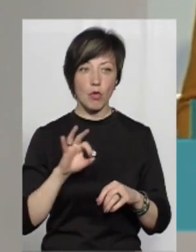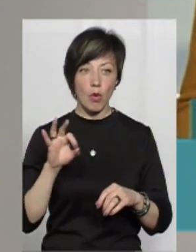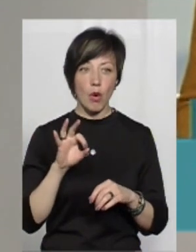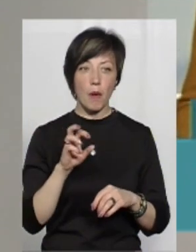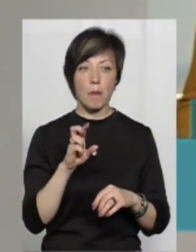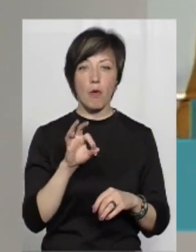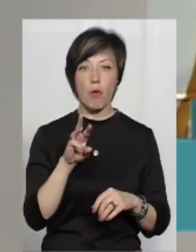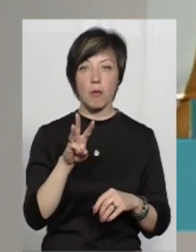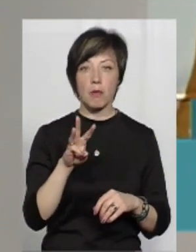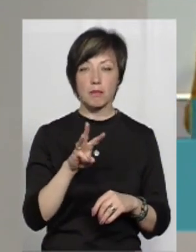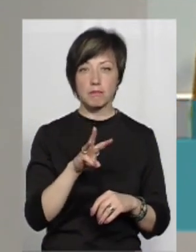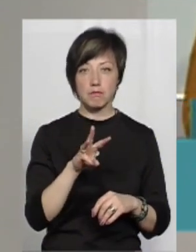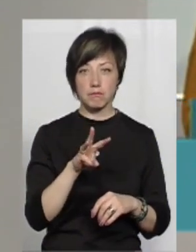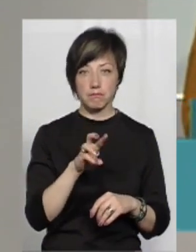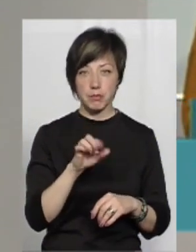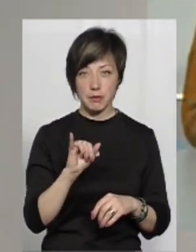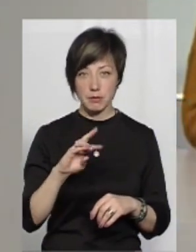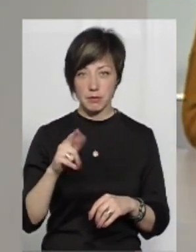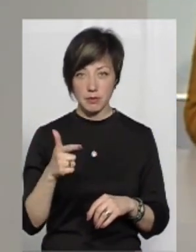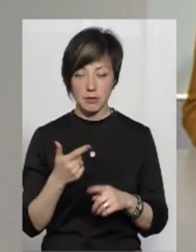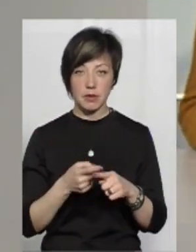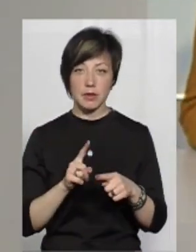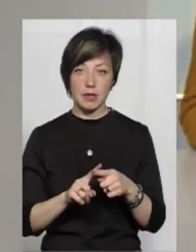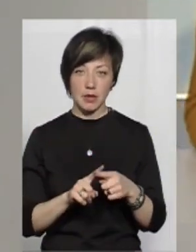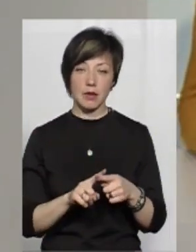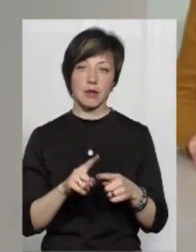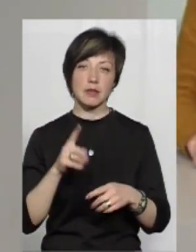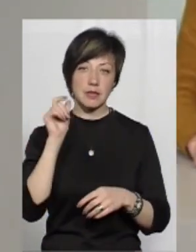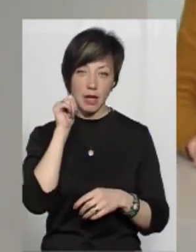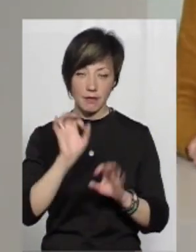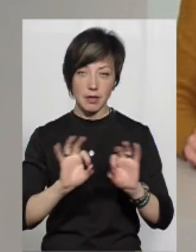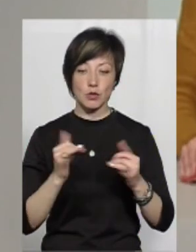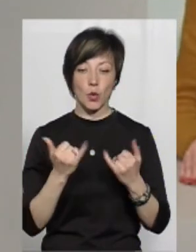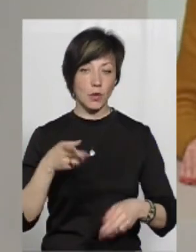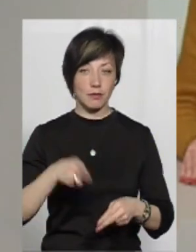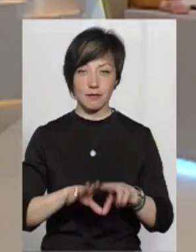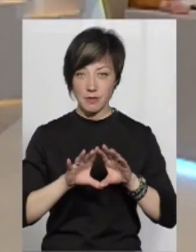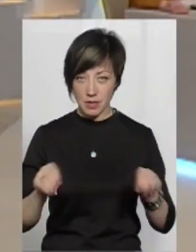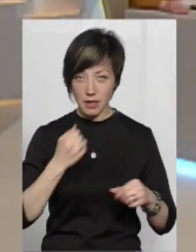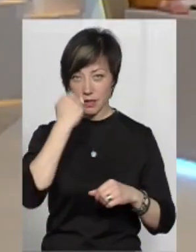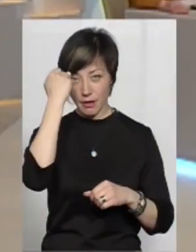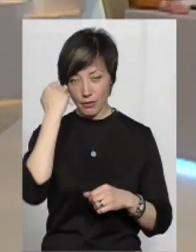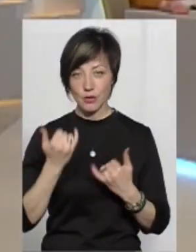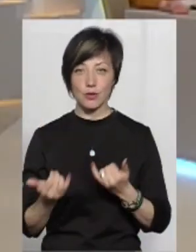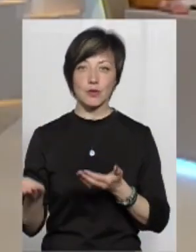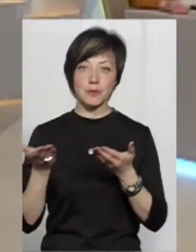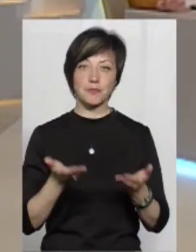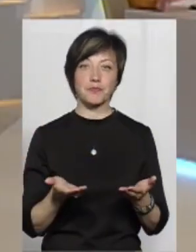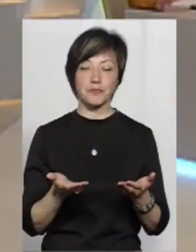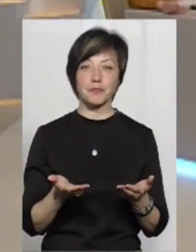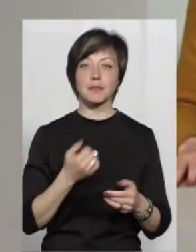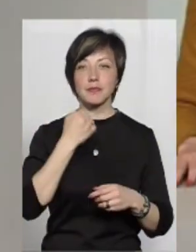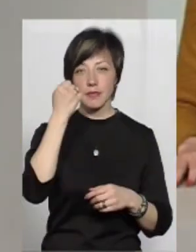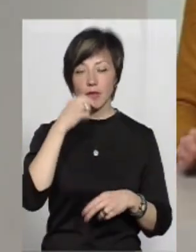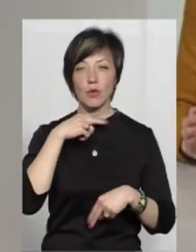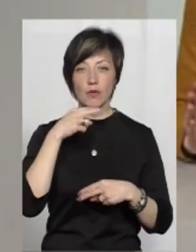мобінг. Планує ефір на завтра моя колега Алла Самойленко. А у нас на сьогодні все. Дякую вам, шановні експерти.